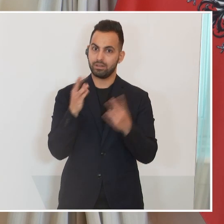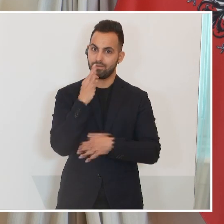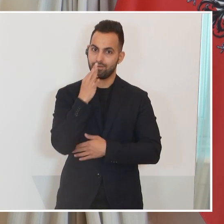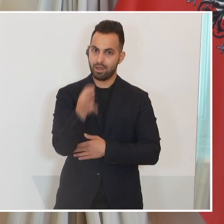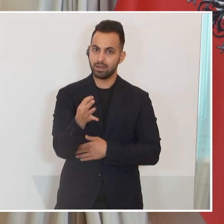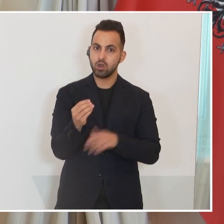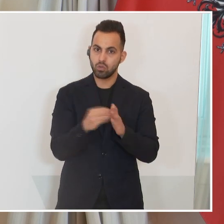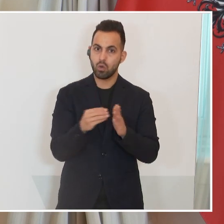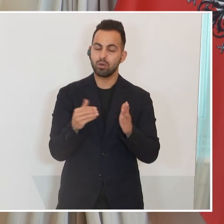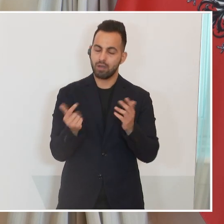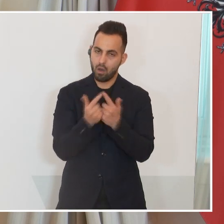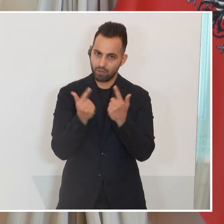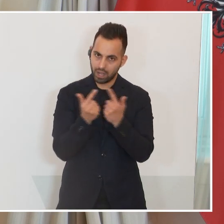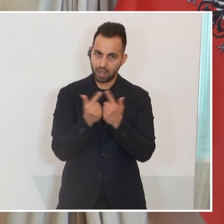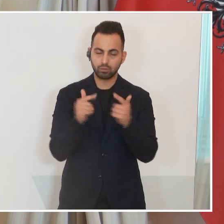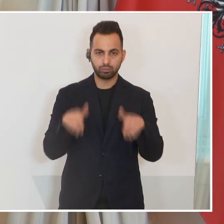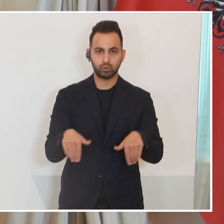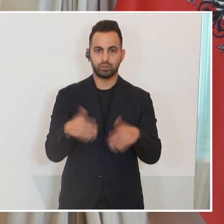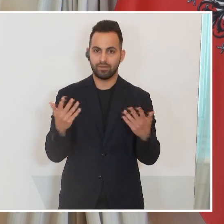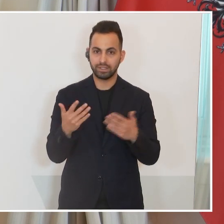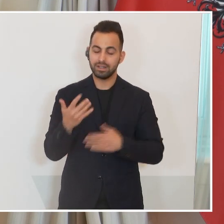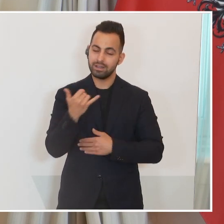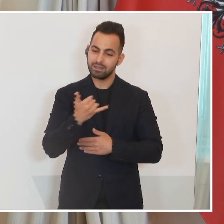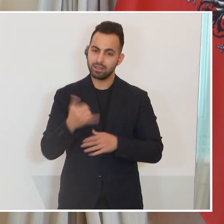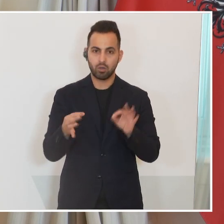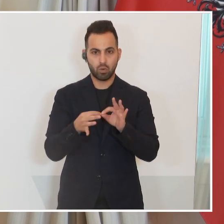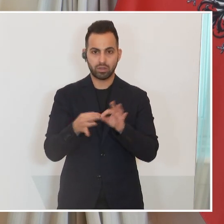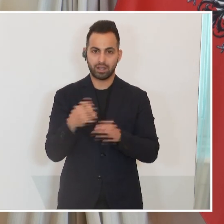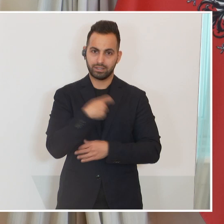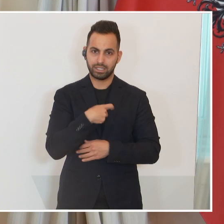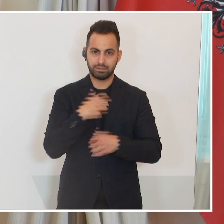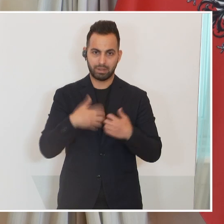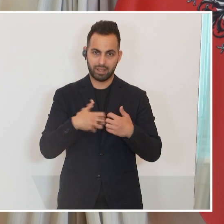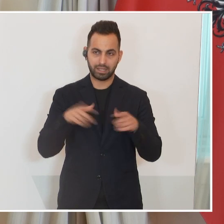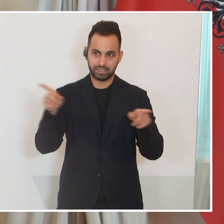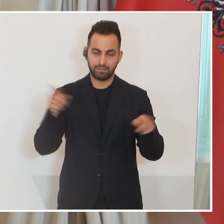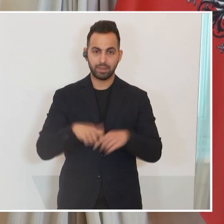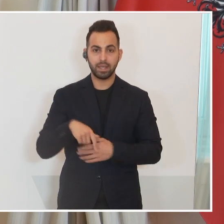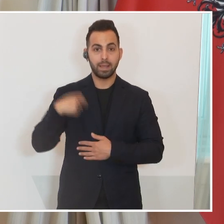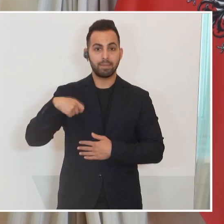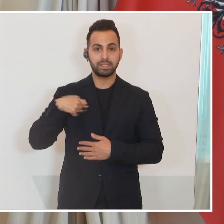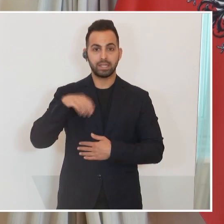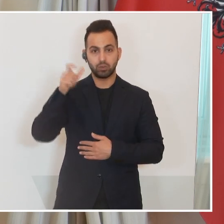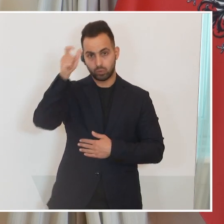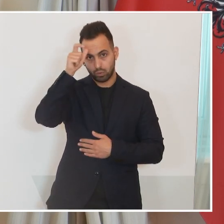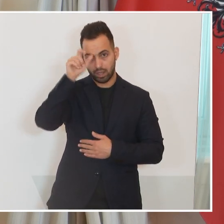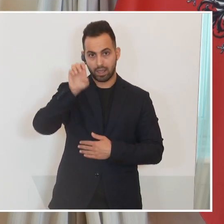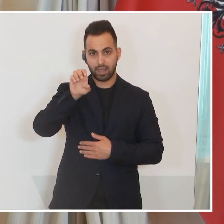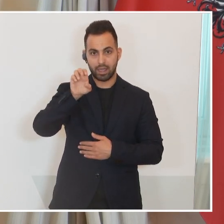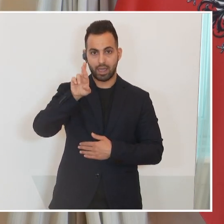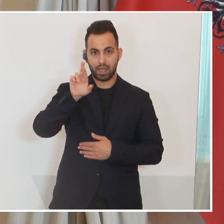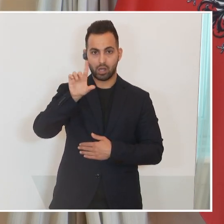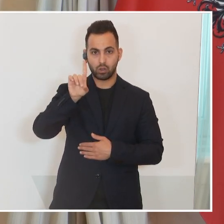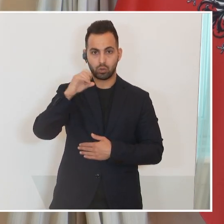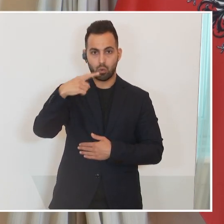zusätzlich geklärt und besprochen werden muss bei jedem Kontakt mit den Kriegsparteien. Bei Präsident Erdogan, klar, das liegt auf